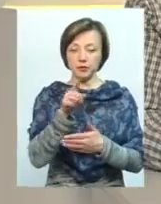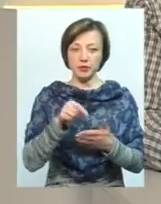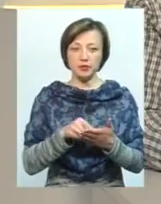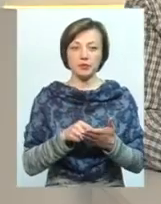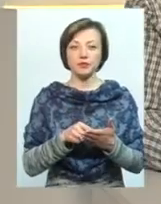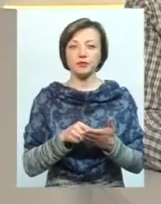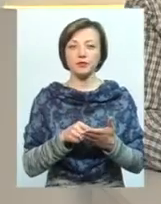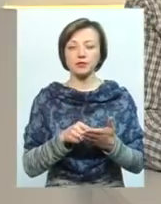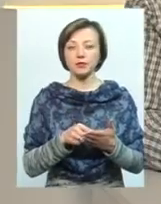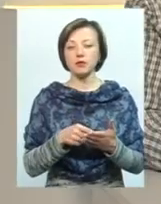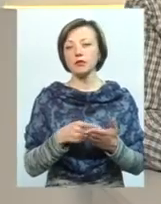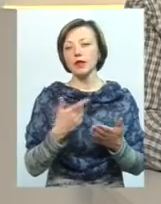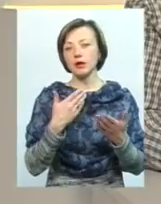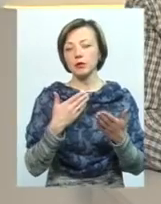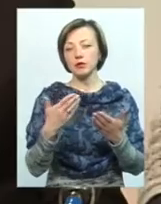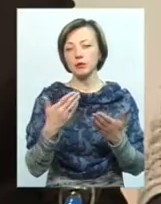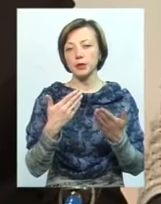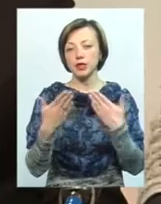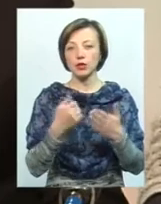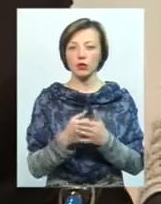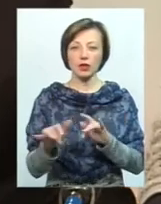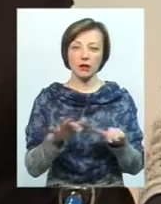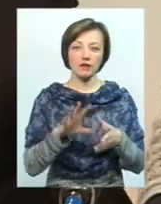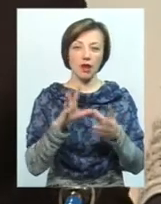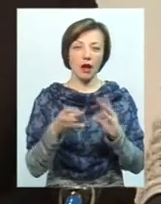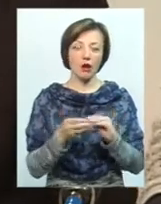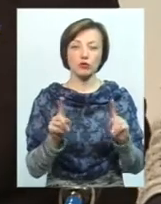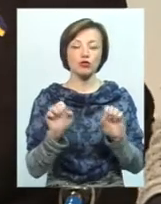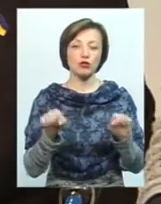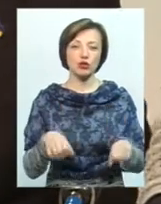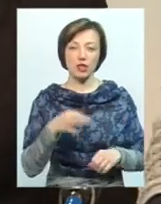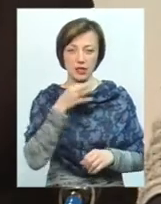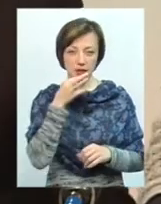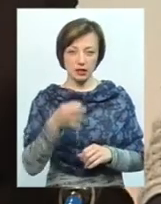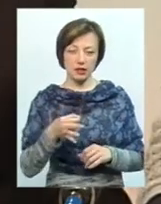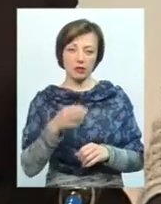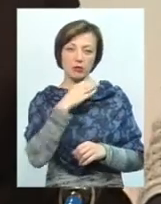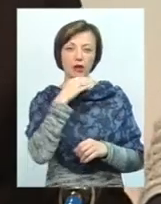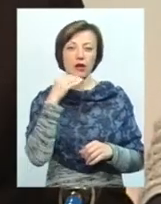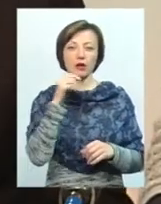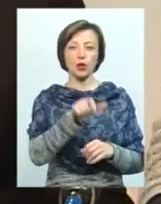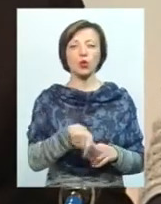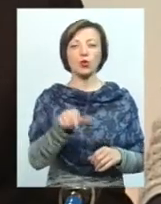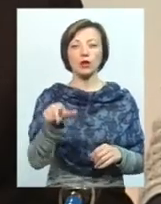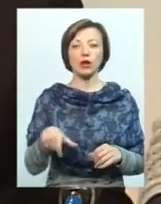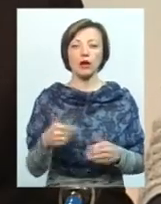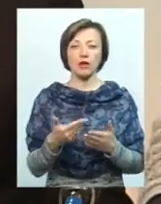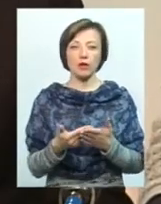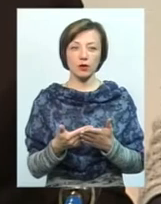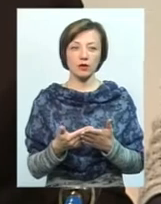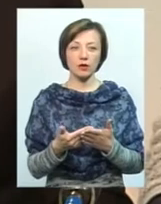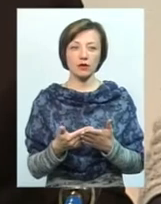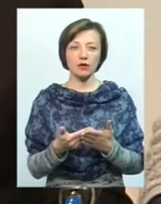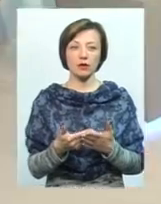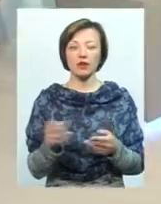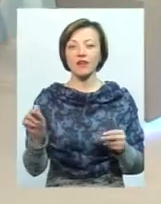підхід до діяльності. В загальному, що можна сказати, багато людей, от, вилікували, напевно,